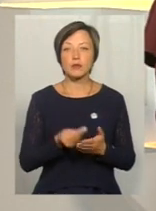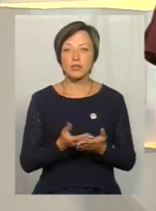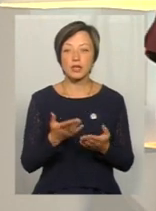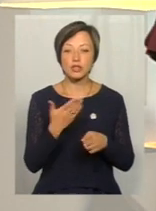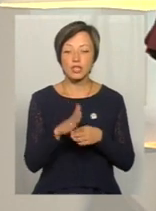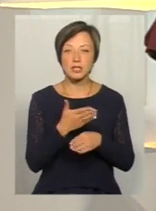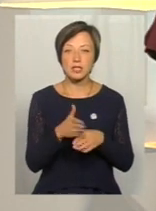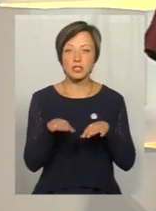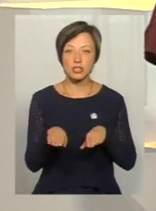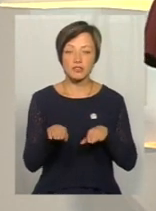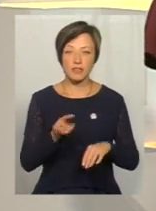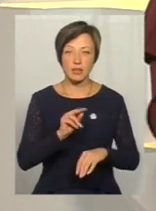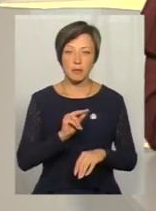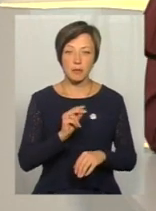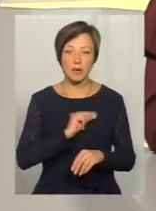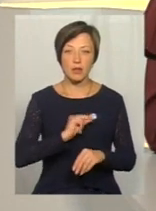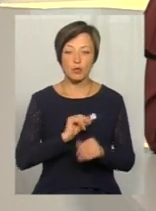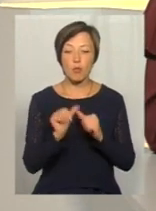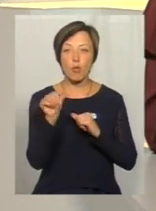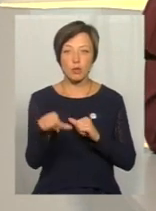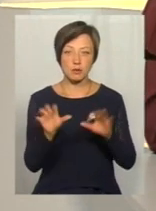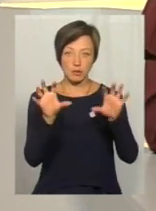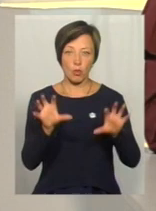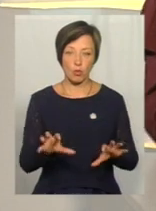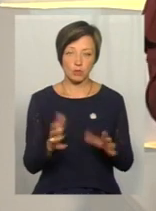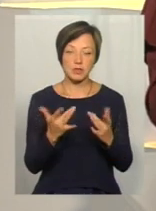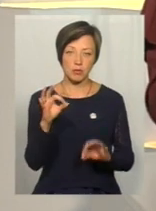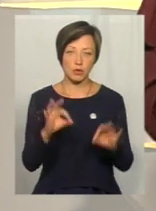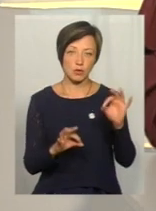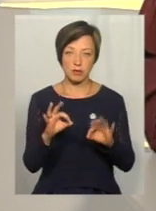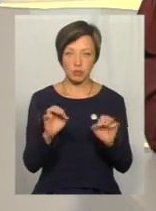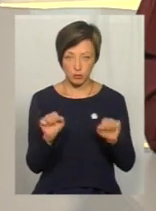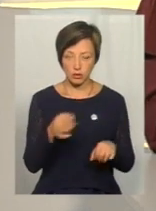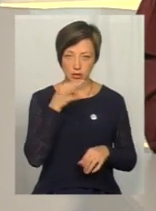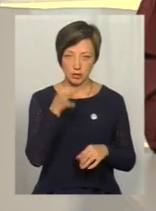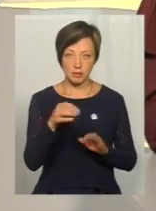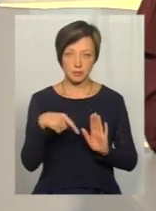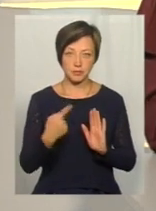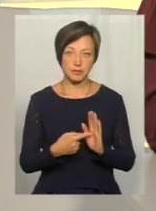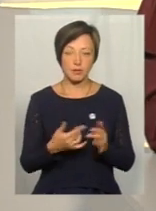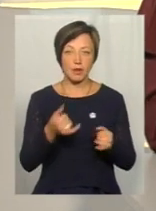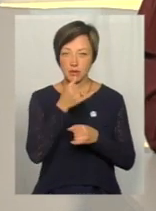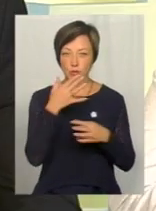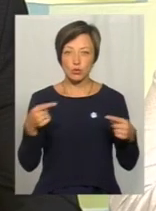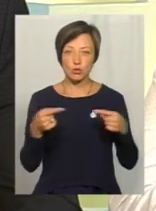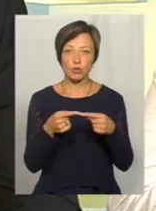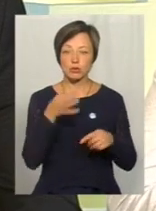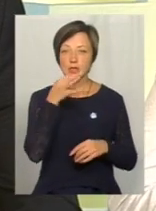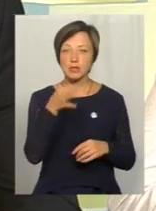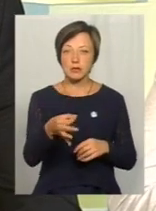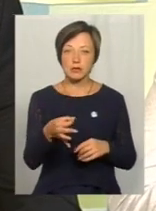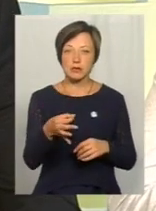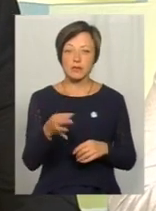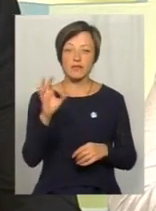швейників на сьогодні працює поза легальним сектором? Може, в відсотковому відношенні? Не можу так однозначно